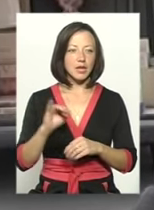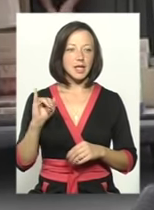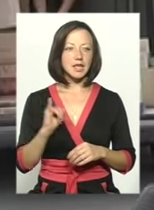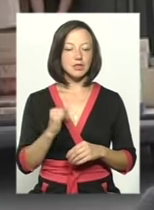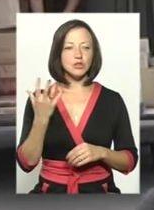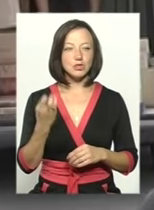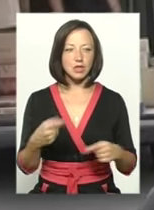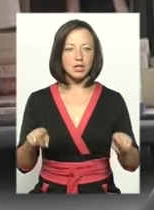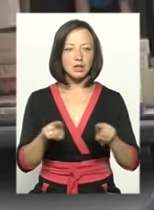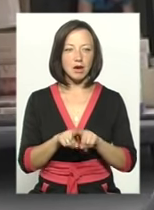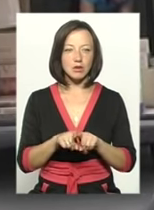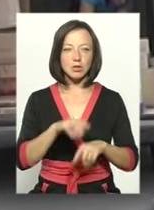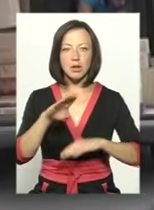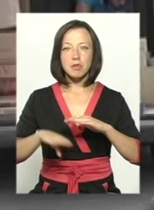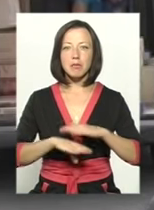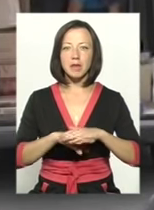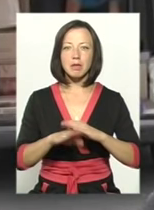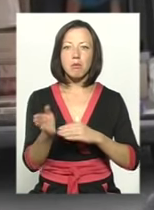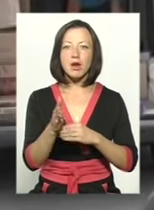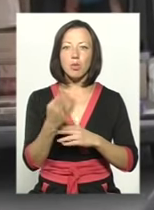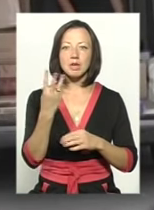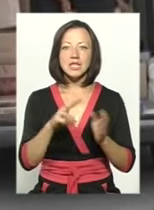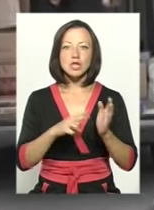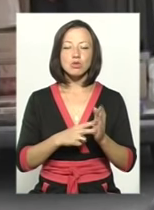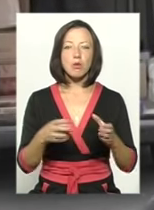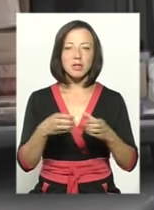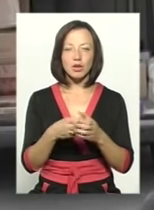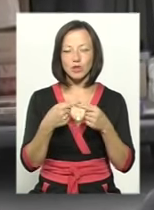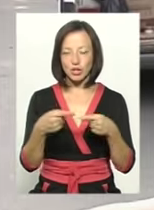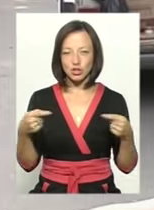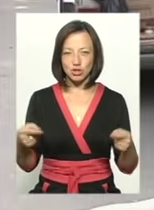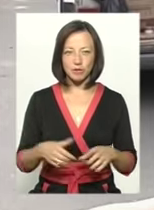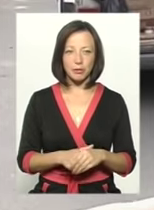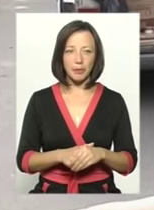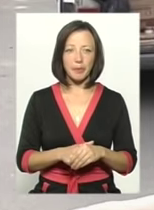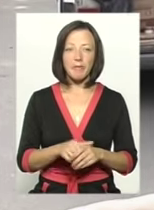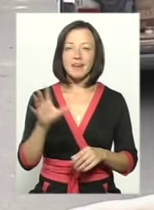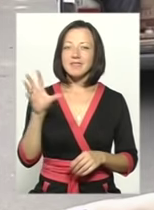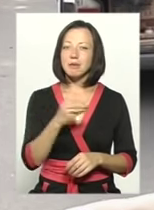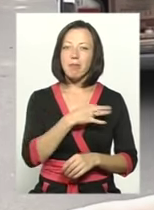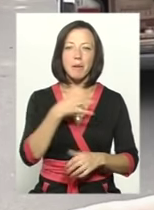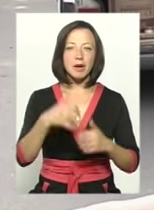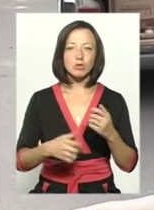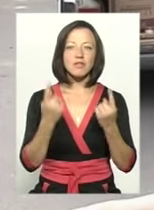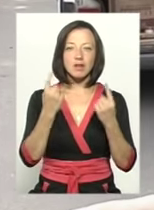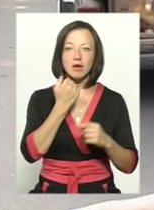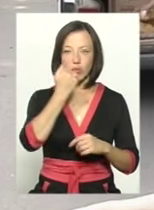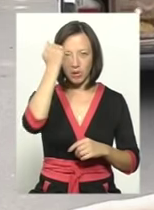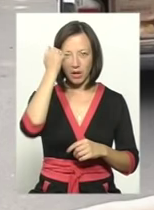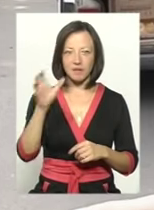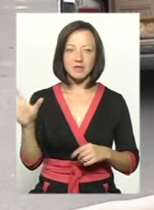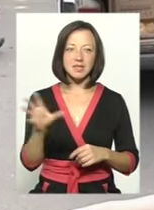ще також ми їдемо під Маріуполь, це в 37-й батальйон, ну, і ще в інші підрозділи. Всім небайдужим велика подяка, всіх